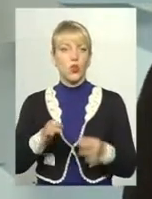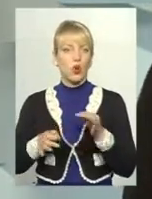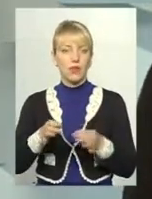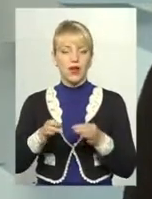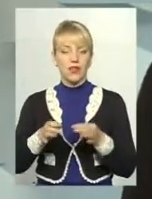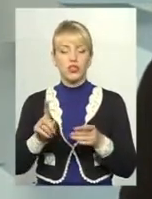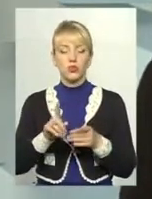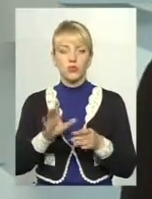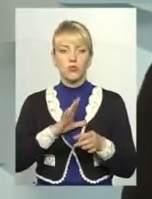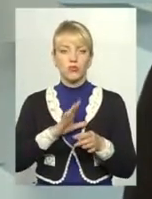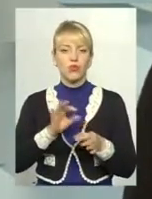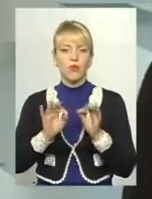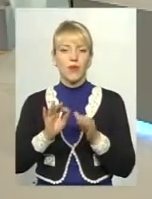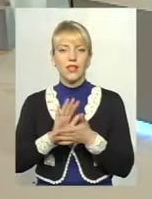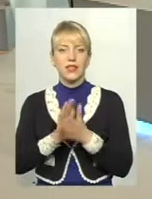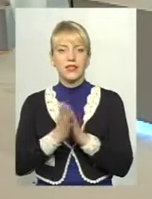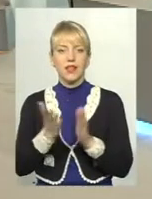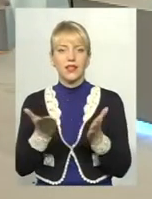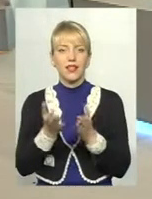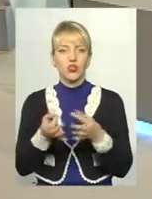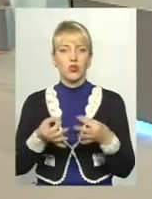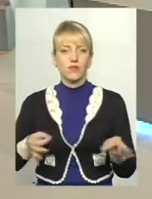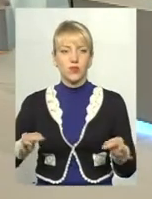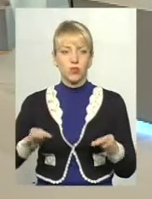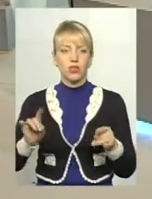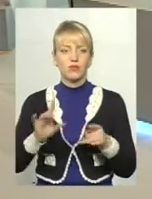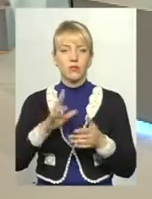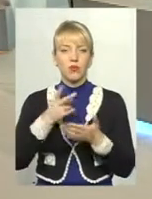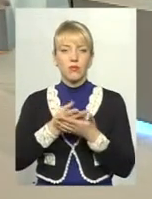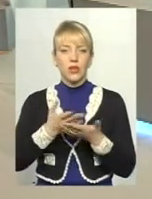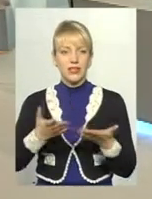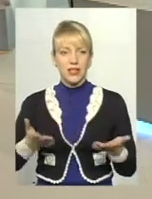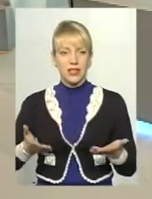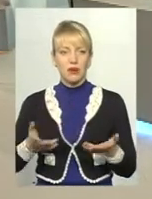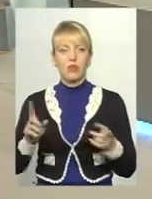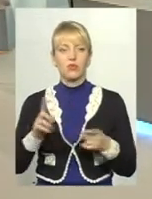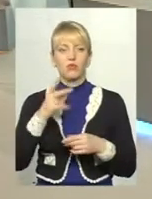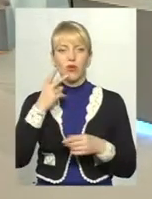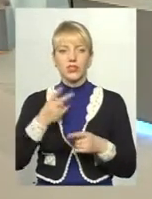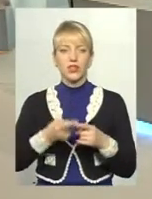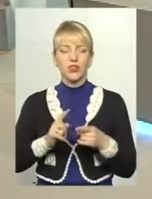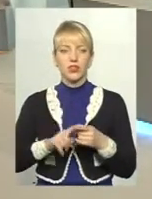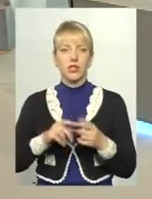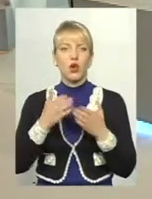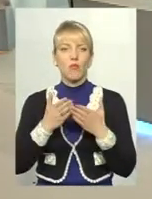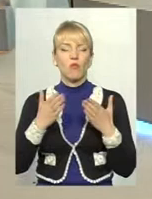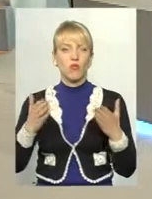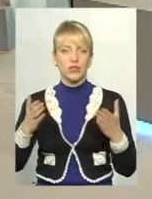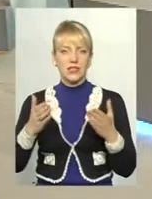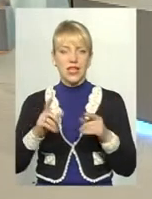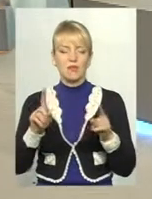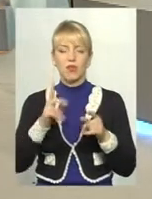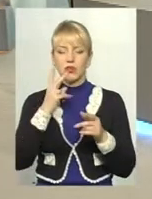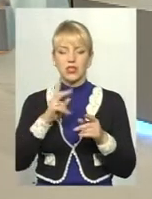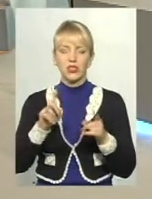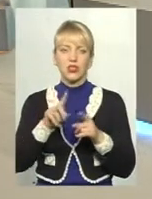стан, який дозволить, щоб це було презентабельно, показати ось цей музей і розказати, що він там є,